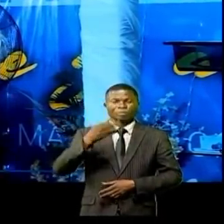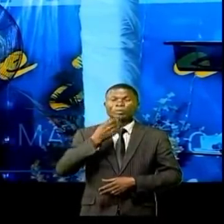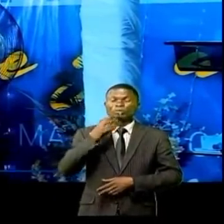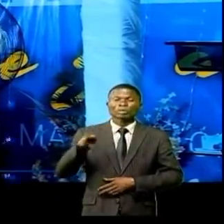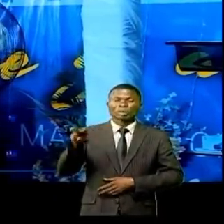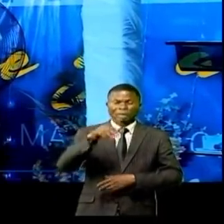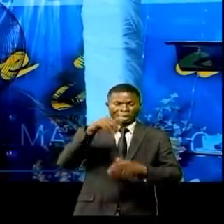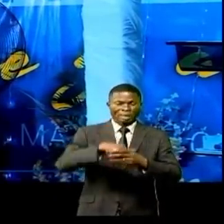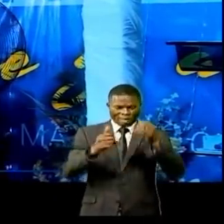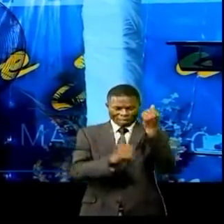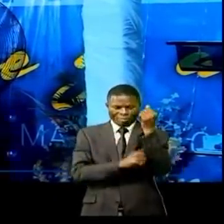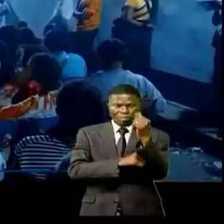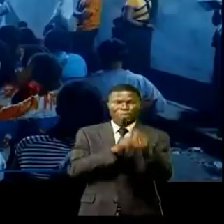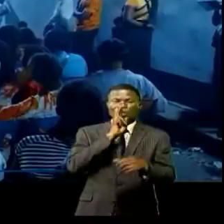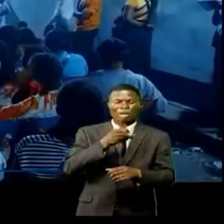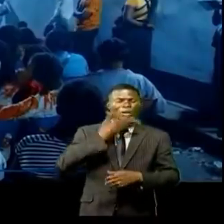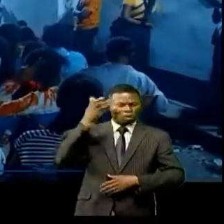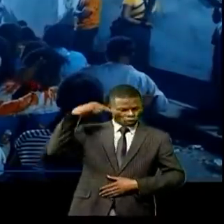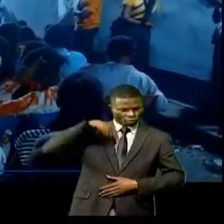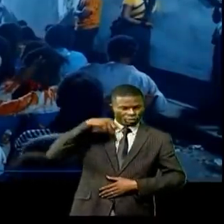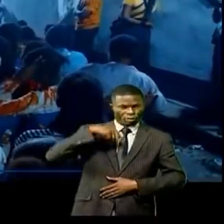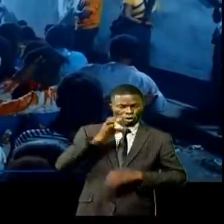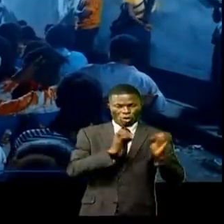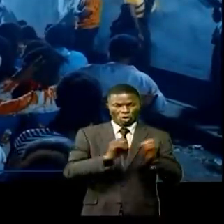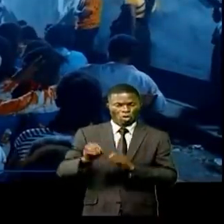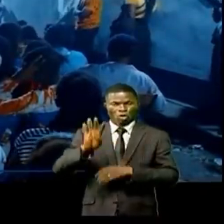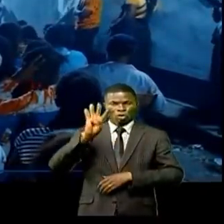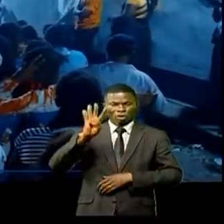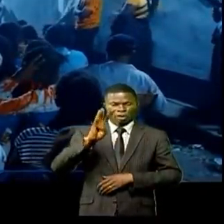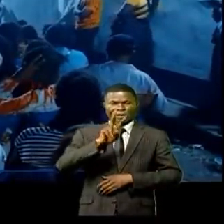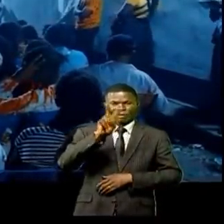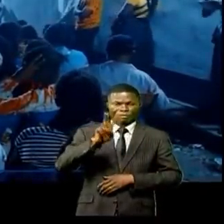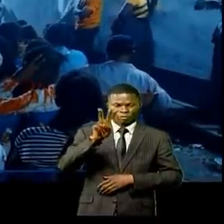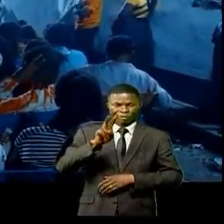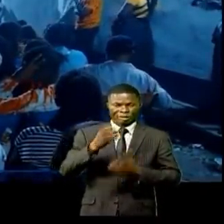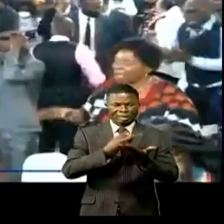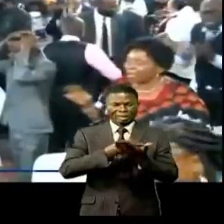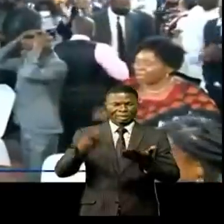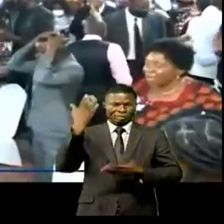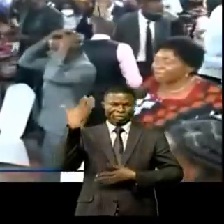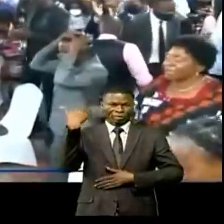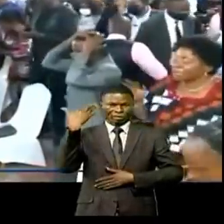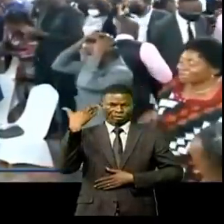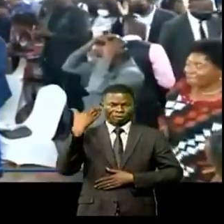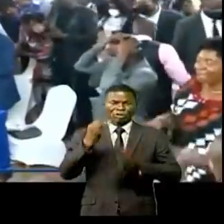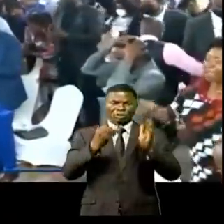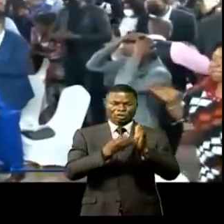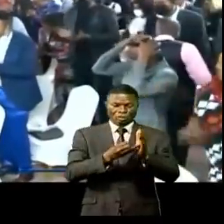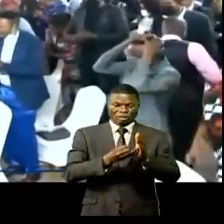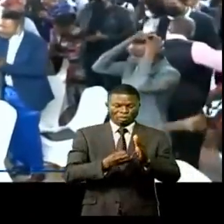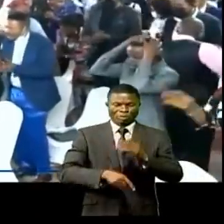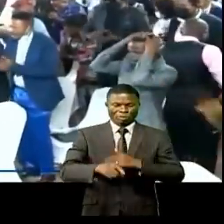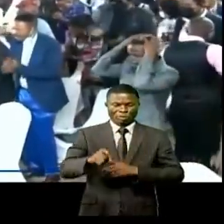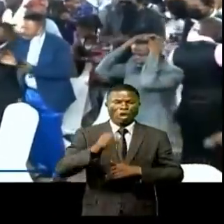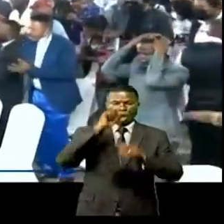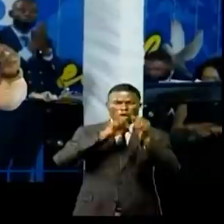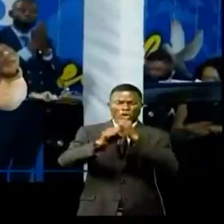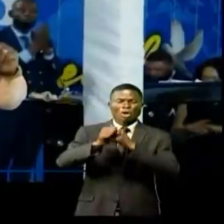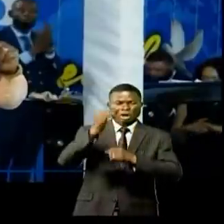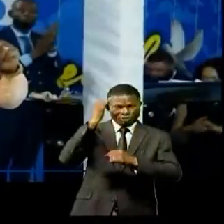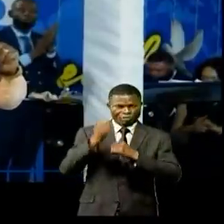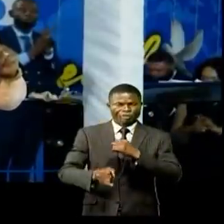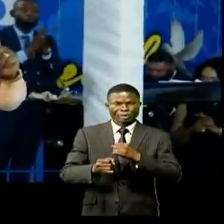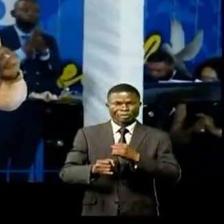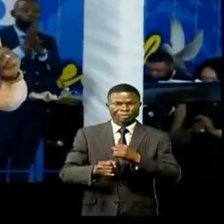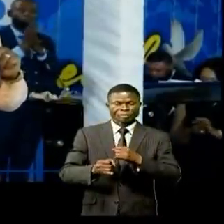dans l'homme, en vérité, c'est l'esprit. Organisé le jeudi, vendredi la semaine passée, c'est le dimanche dernier que cette campagne s'est clôturée,